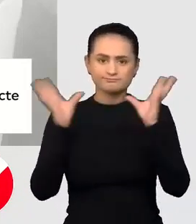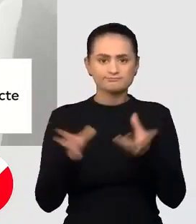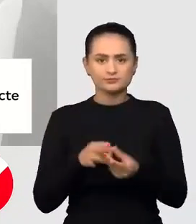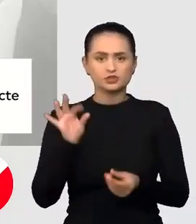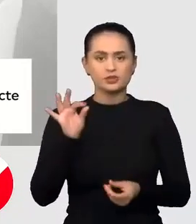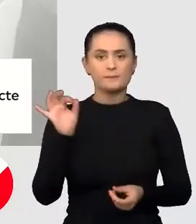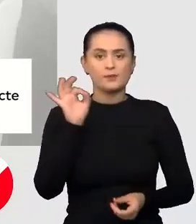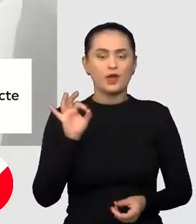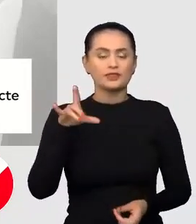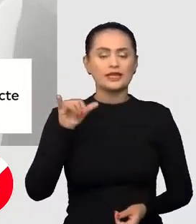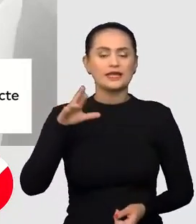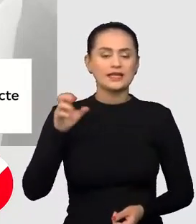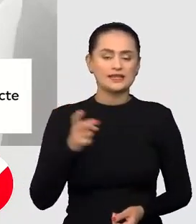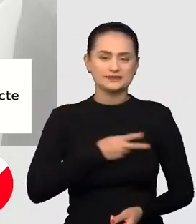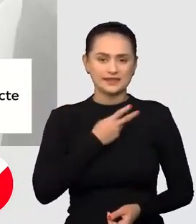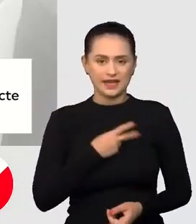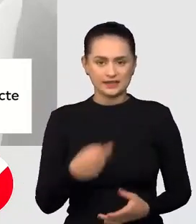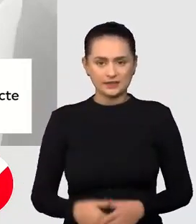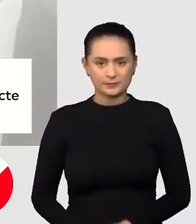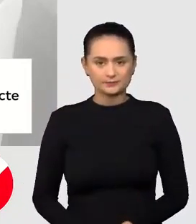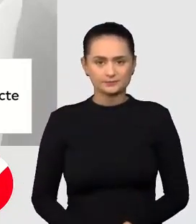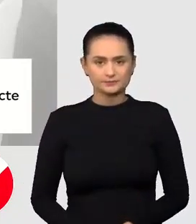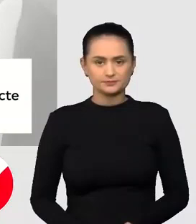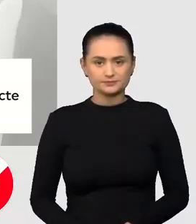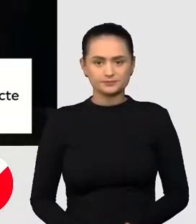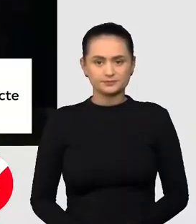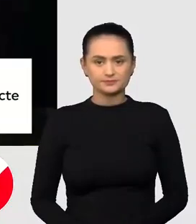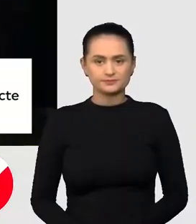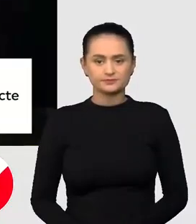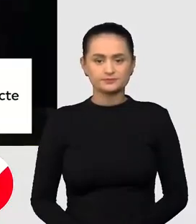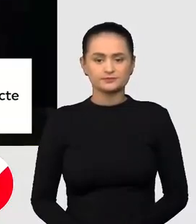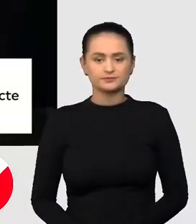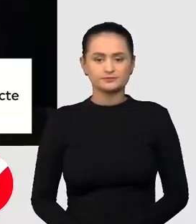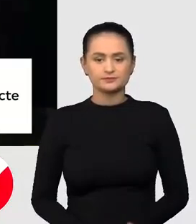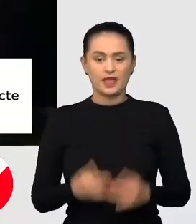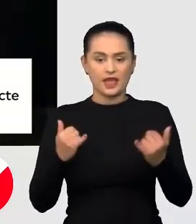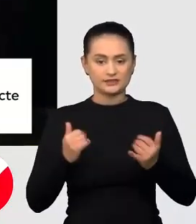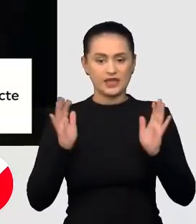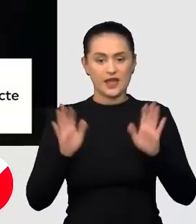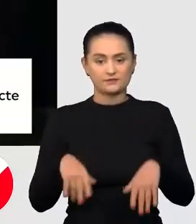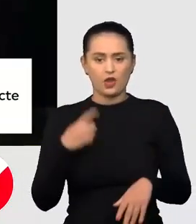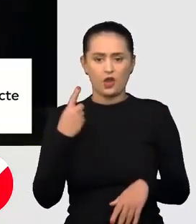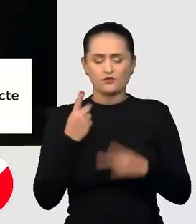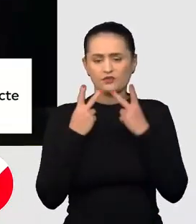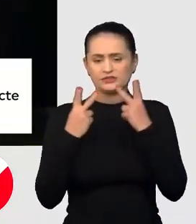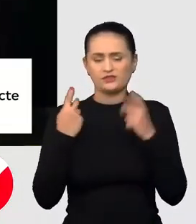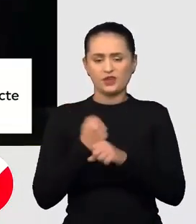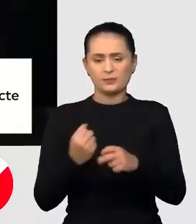de 50 de milioane de liri sterlina. Să vă mulțumesc